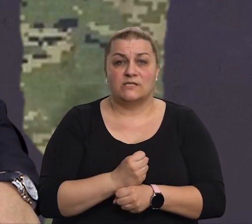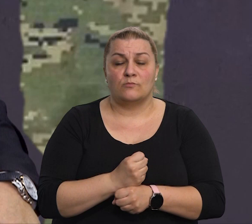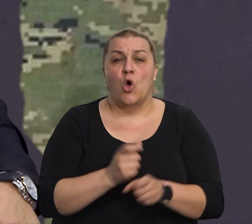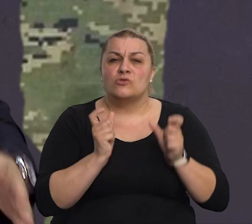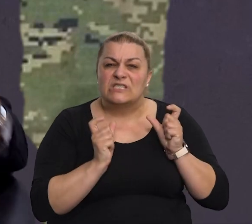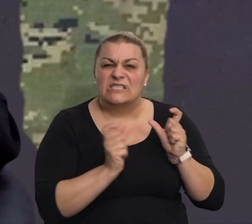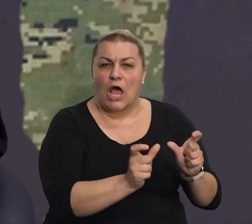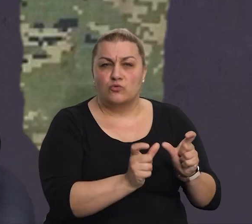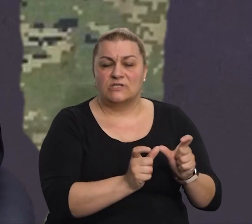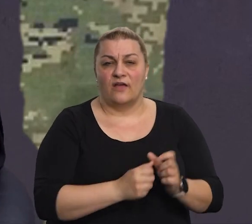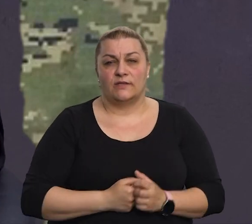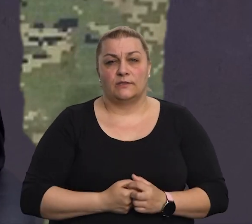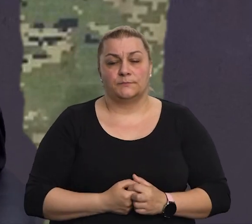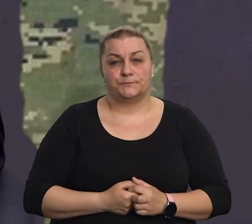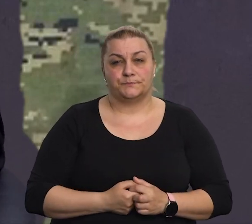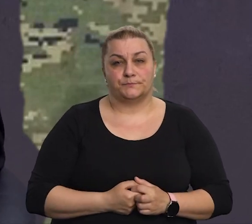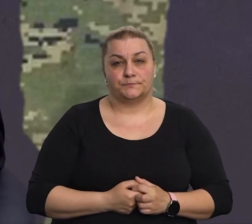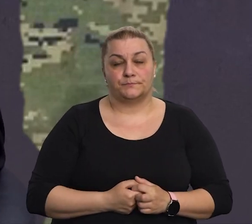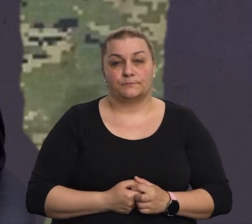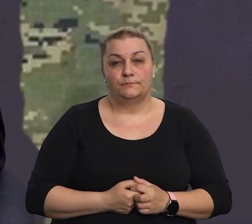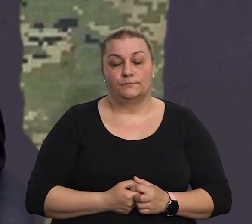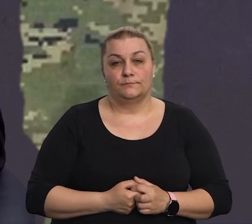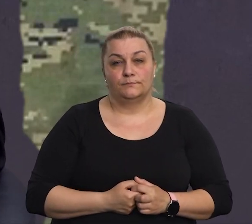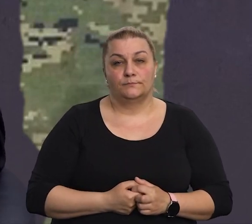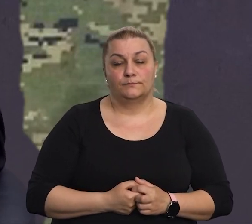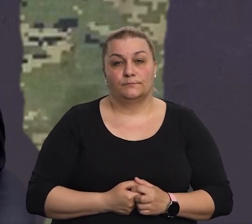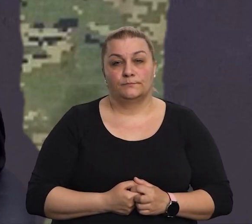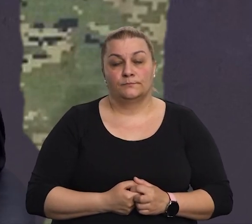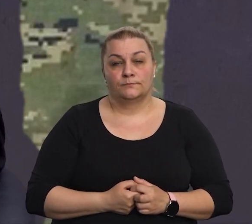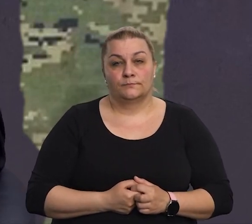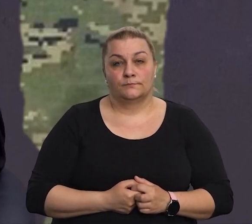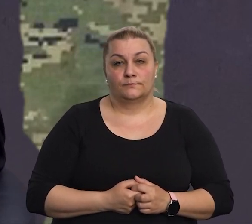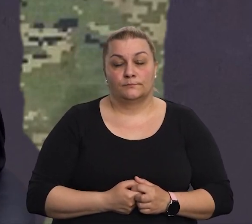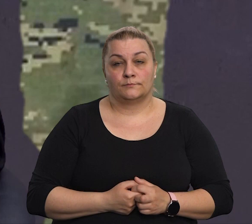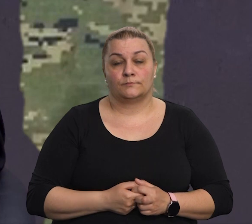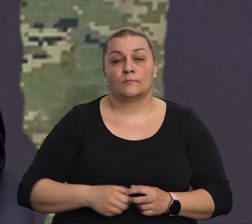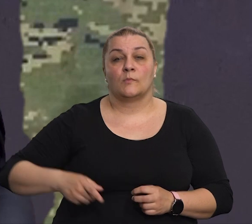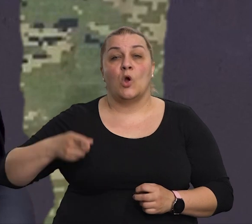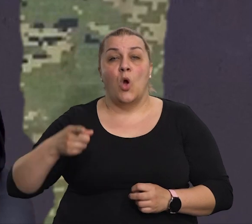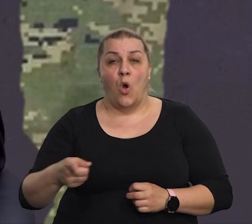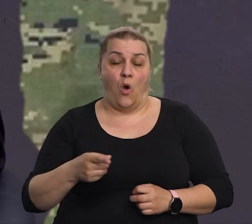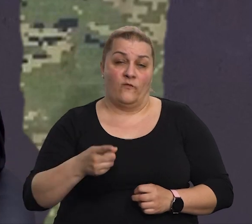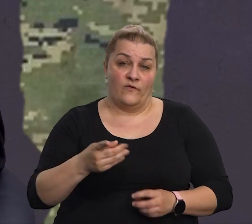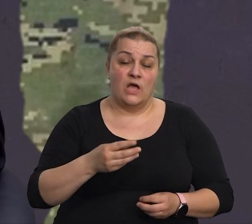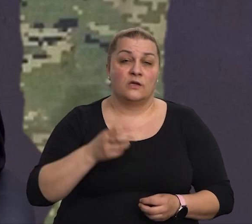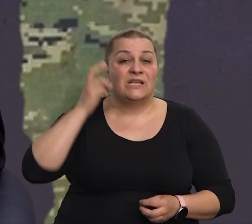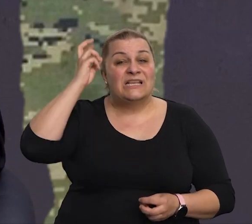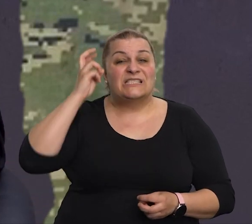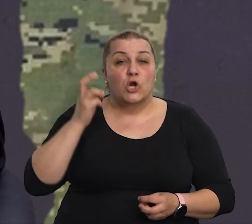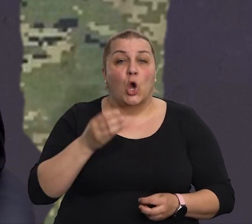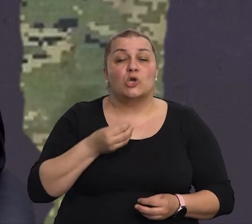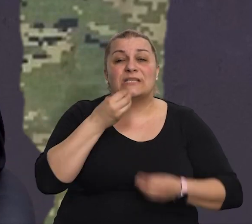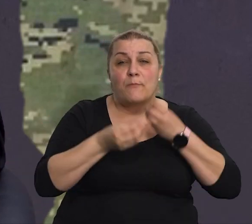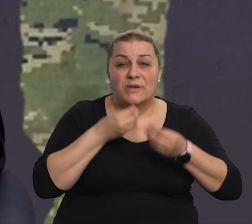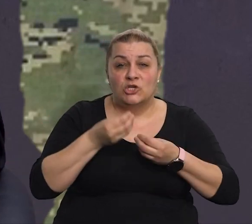zaustaviti i ne prijatelj, pa ti bi se krenuti na to. Znači, ta priča crnogorska, ono, ne prijateljska, koja je